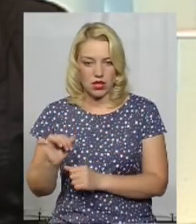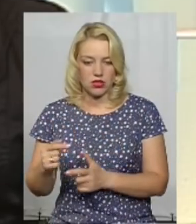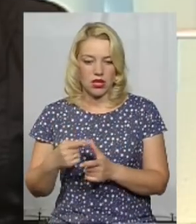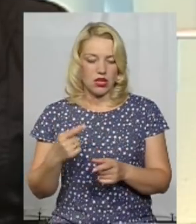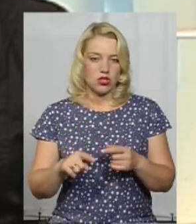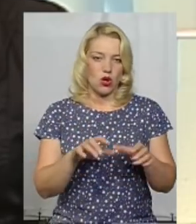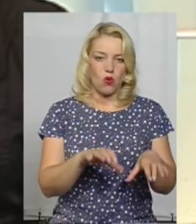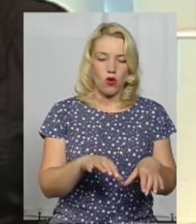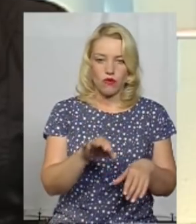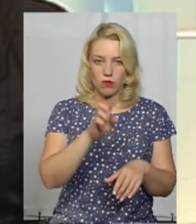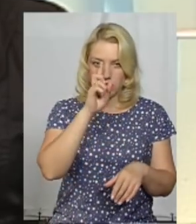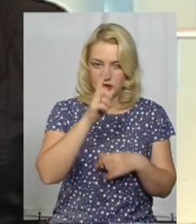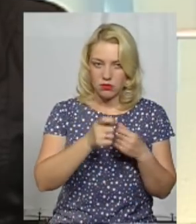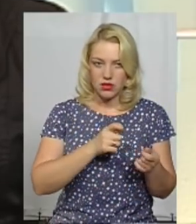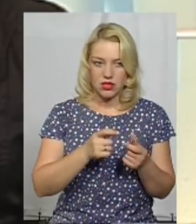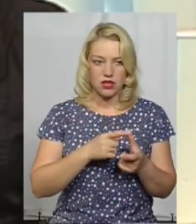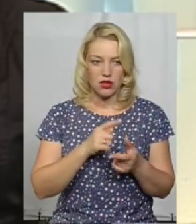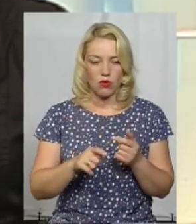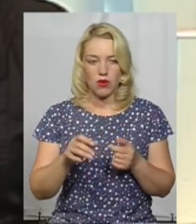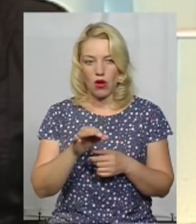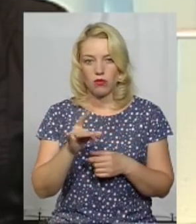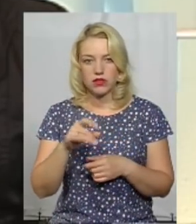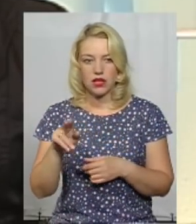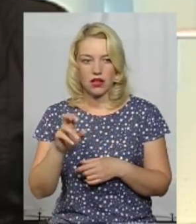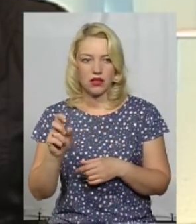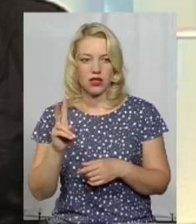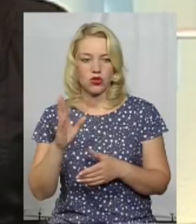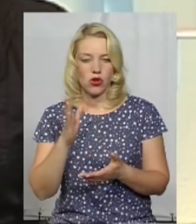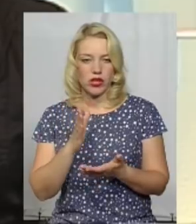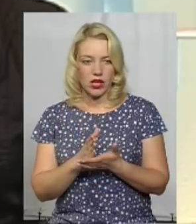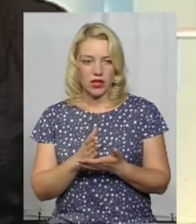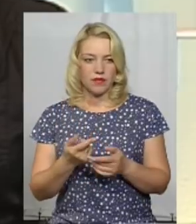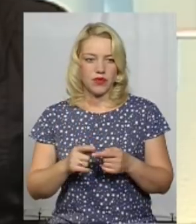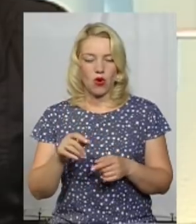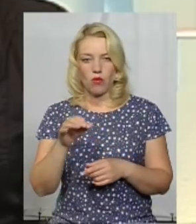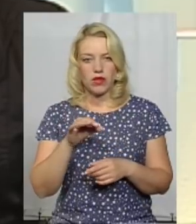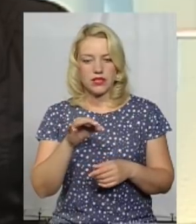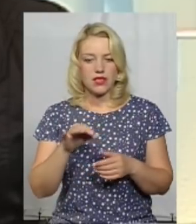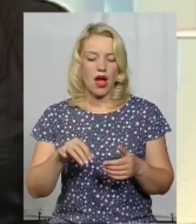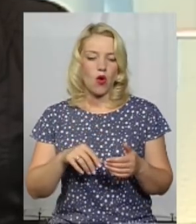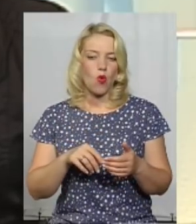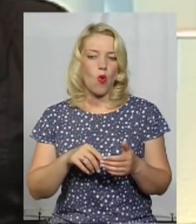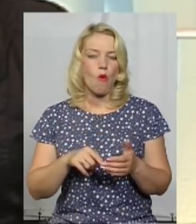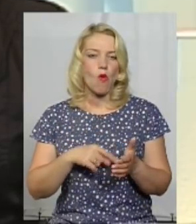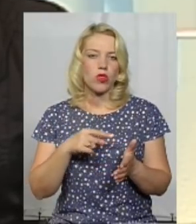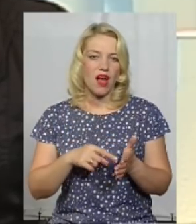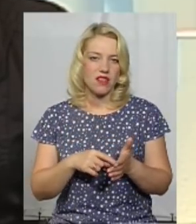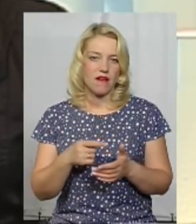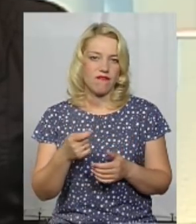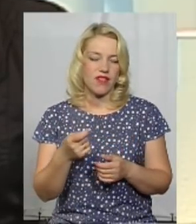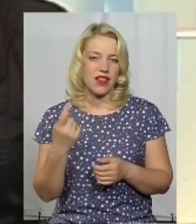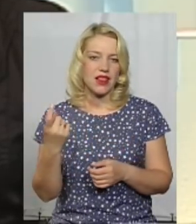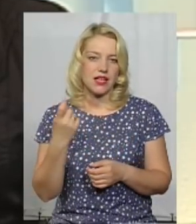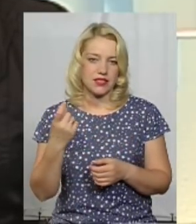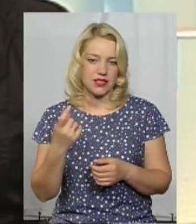адміністрації або обласної ради, яка на сьогоднішній день є обласна комунальна власність, даний заклад. Тобто, це